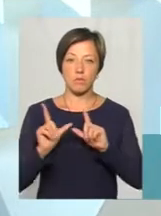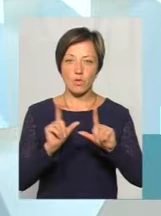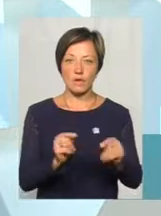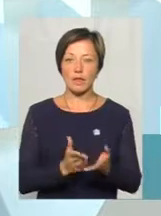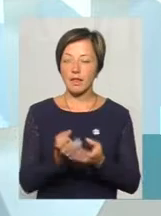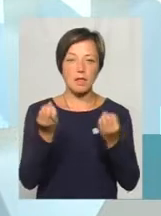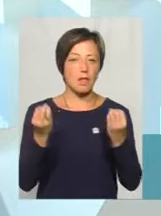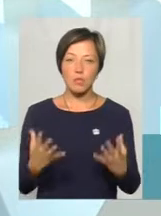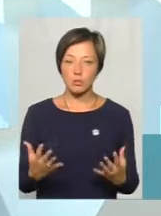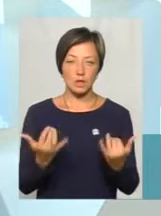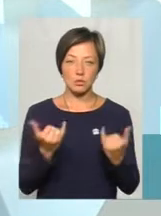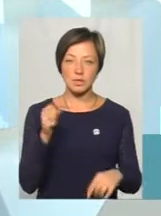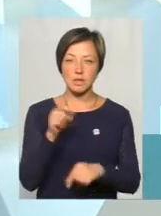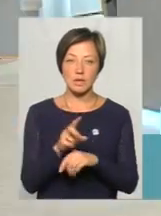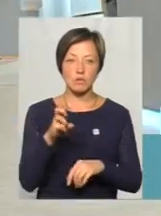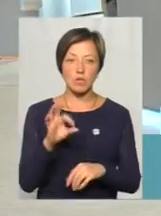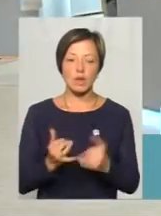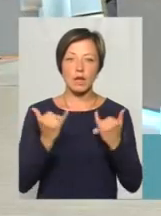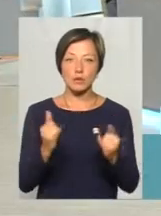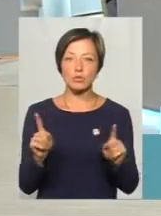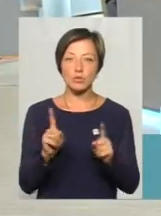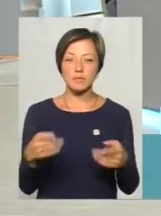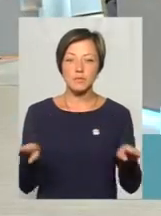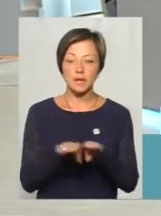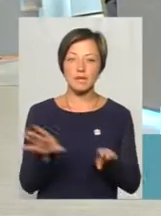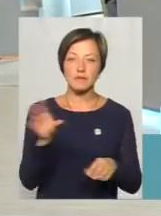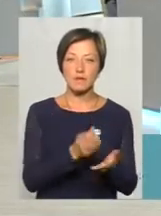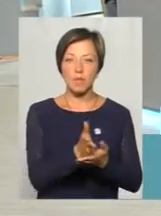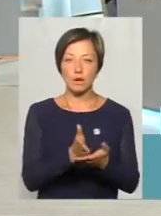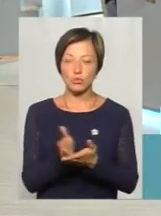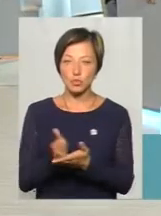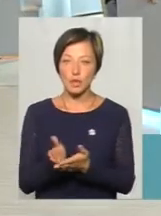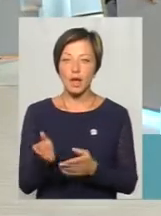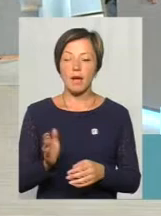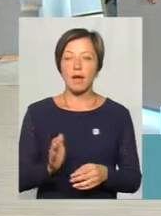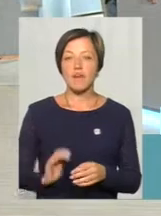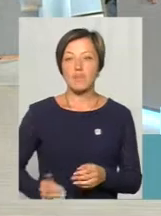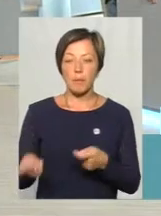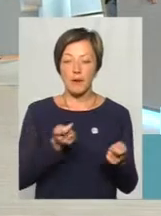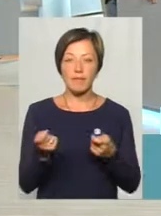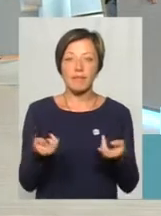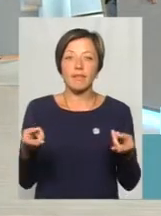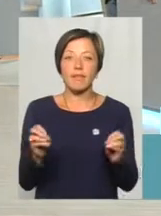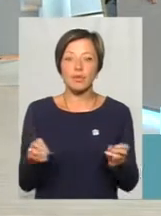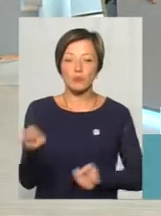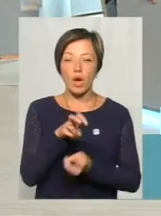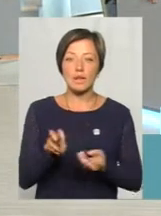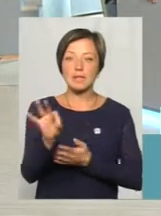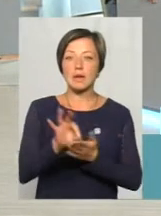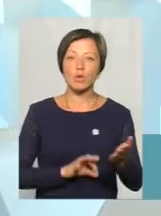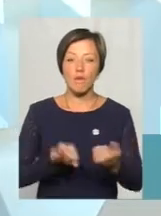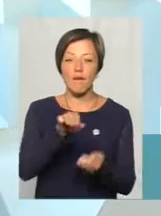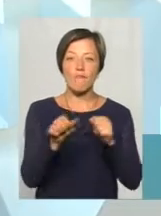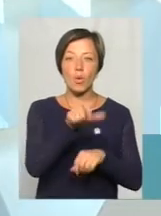дуже непроста на сьогодні задача, тому що для того, щоб зараз закрити всі маршрути, перевізники повинні десь шукати терміново водіїв, що всім